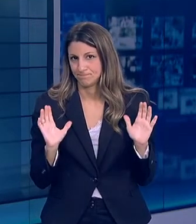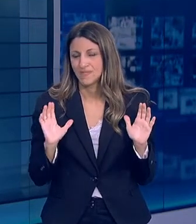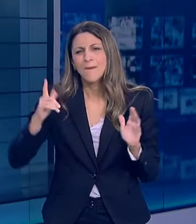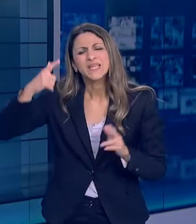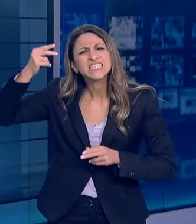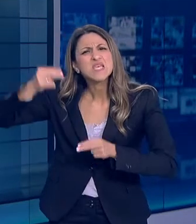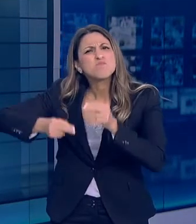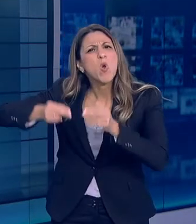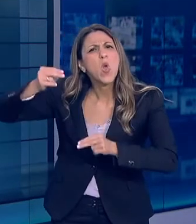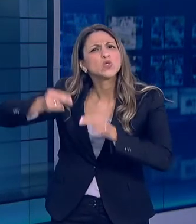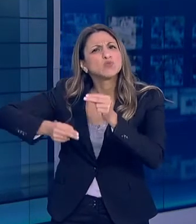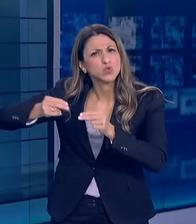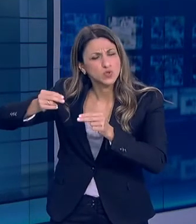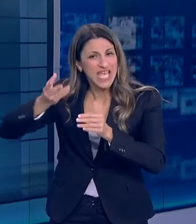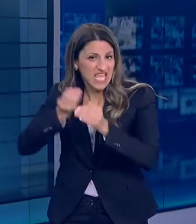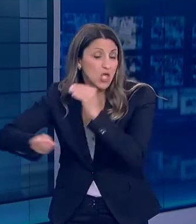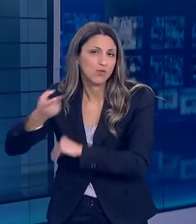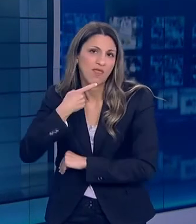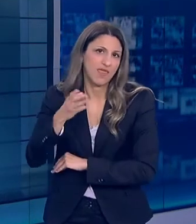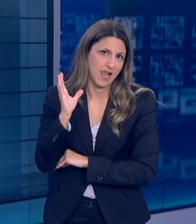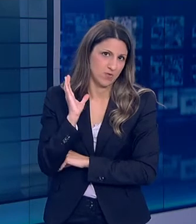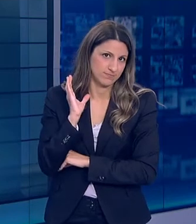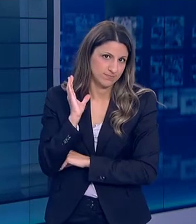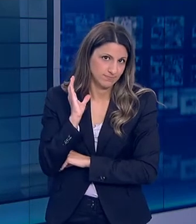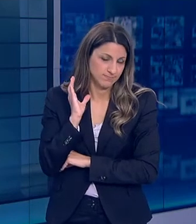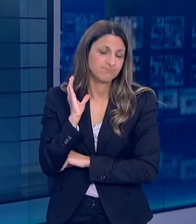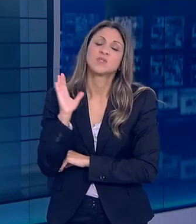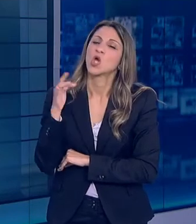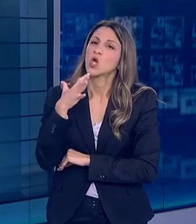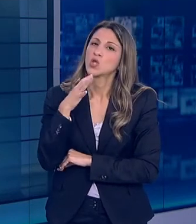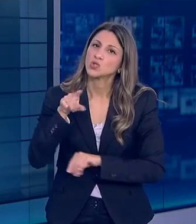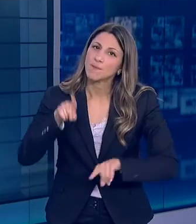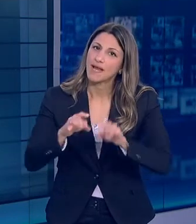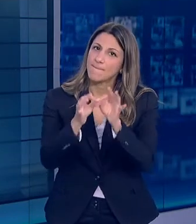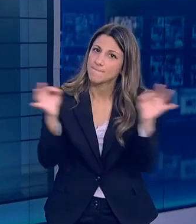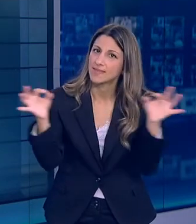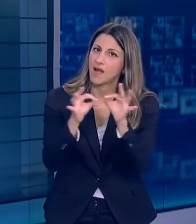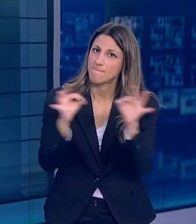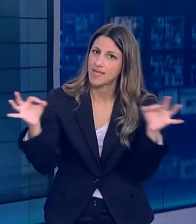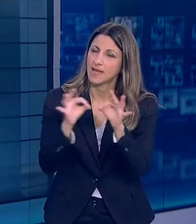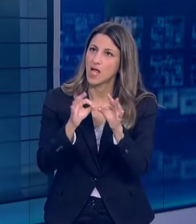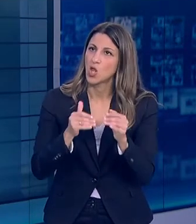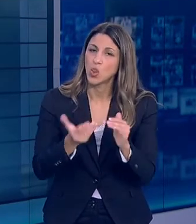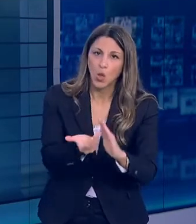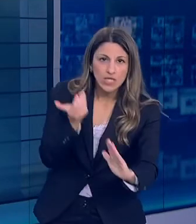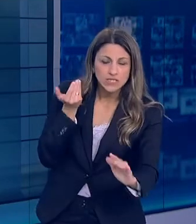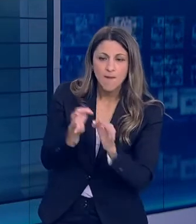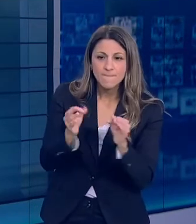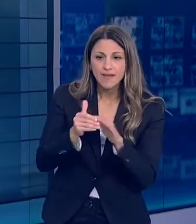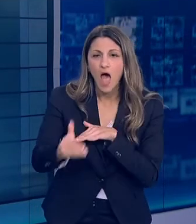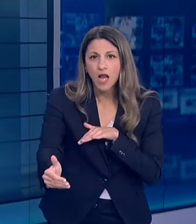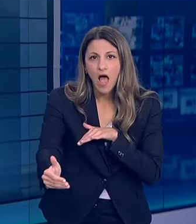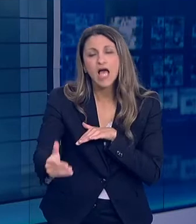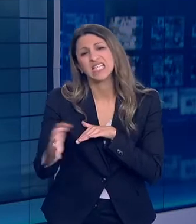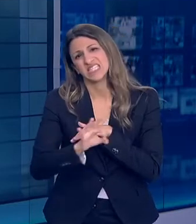Τα χειρότερα σενάρια δεν τα αναφέρω γιατί έστω και αργά κάποια μέτρα φυσικά και θα τα παίρναμε όπως συνέβη σε άλλες